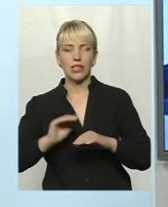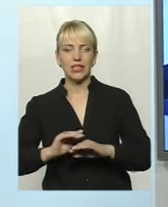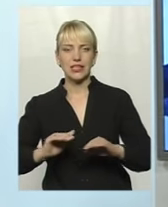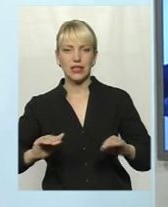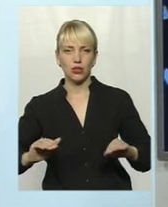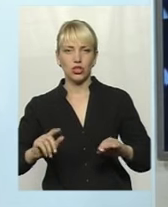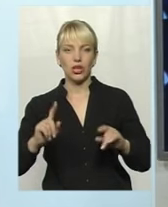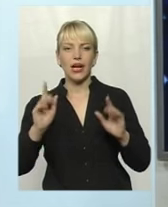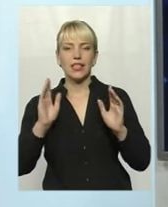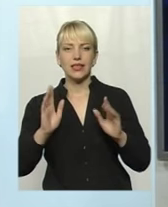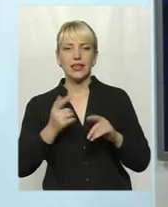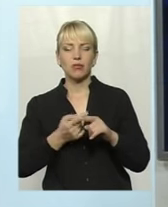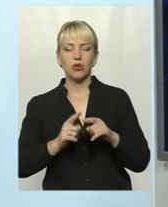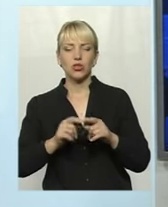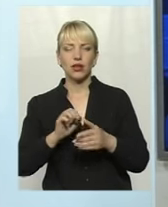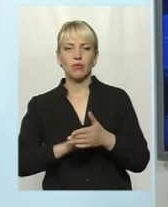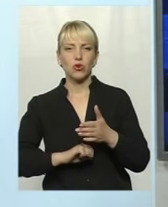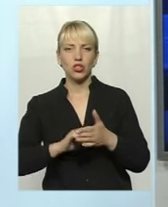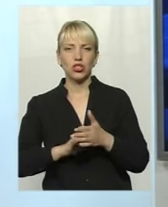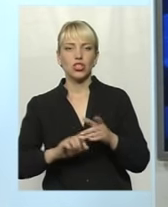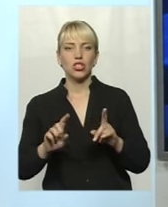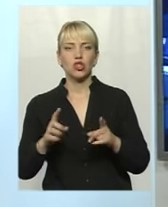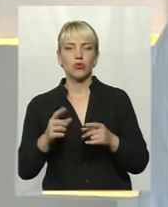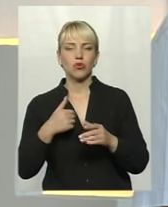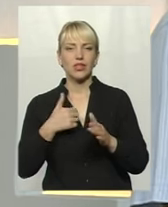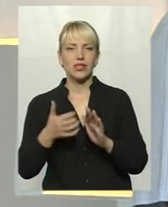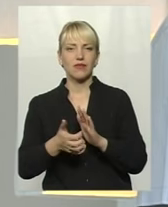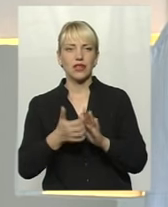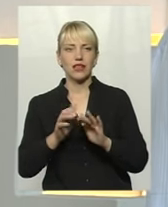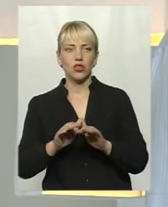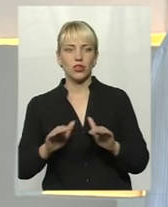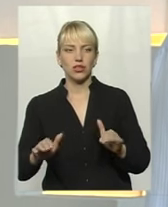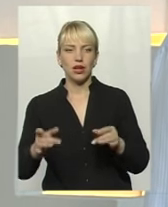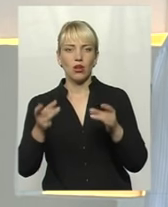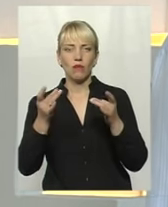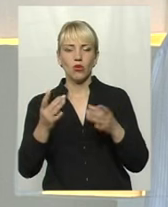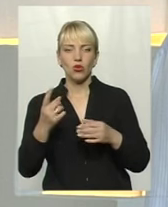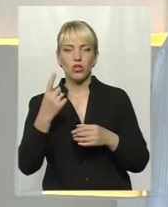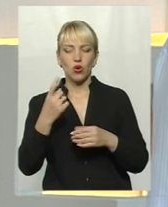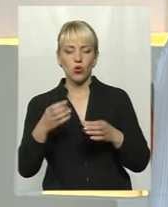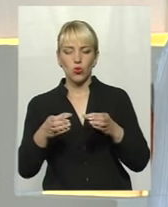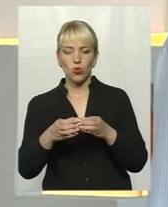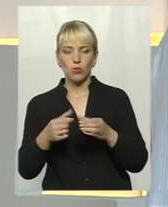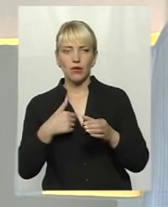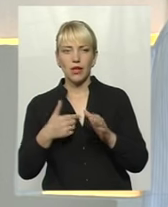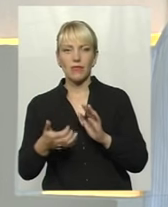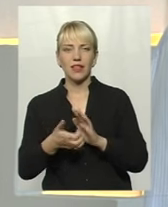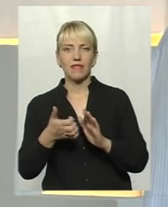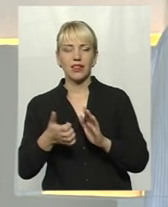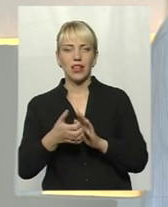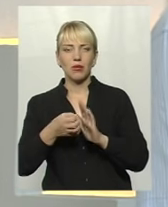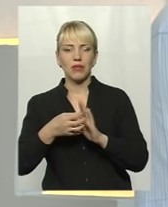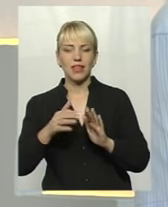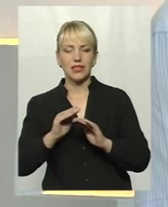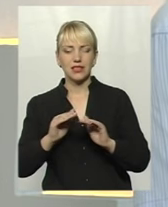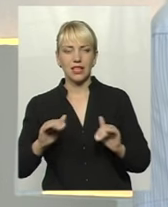який би ми садік побудували, нам би держава могла би в район виділили кошти, просто не вистачало на одну групу 15 чоловік діток. На сьогоднішній